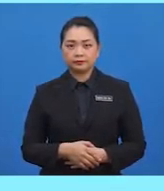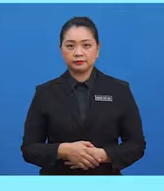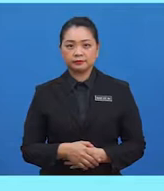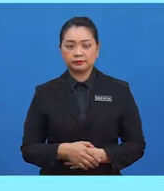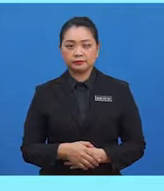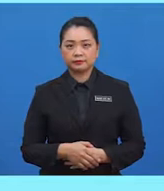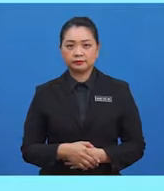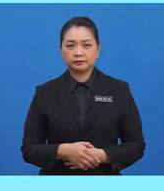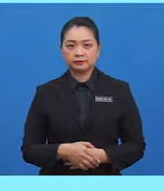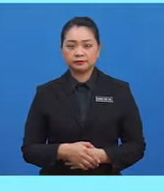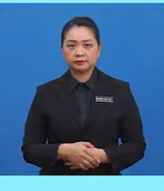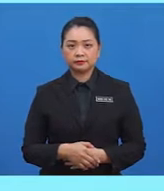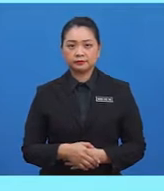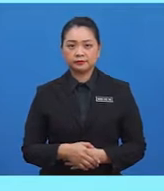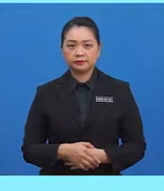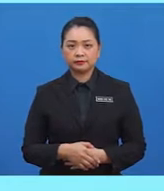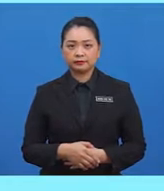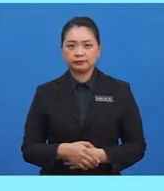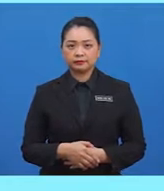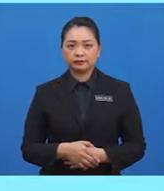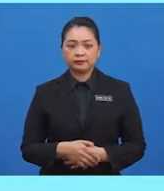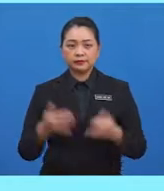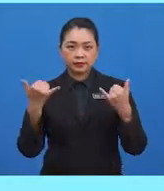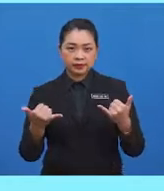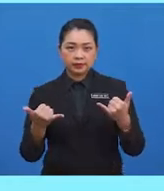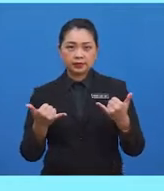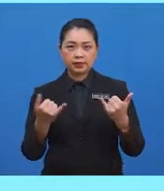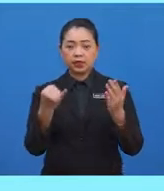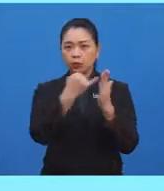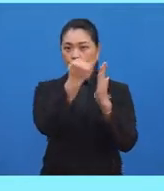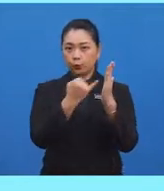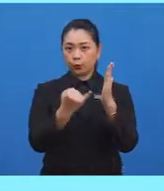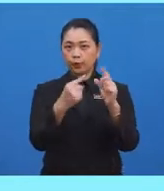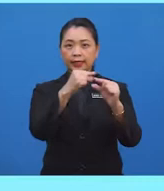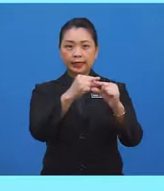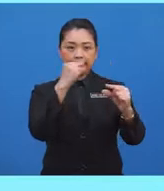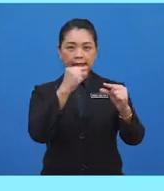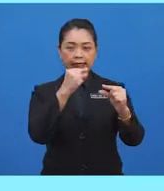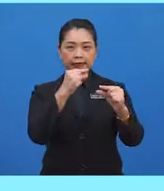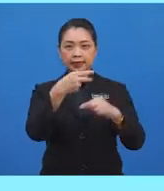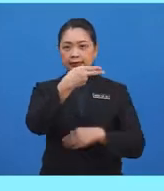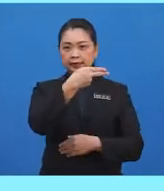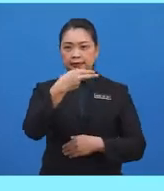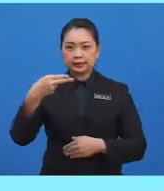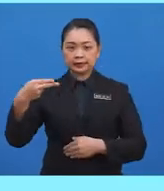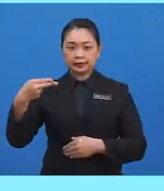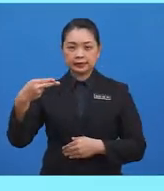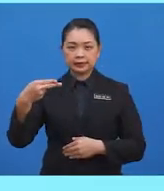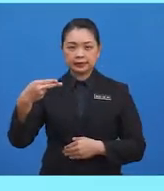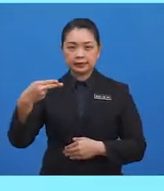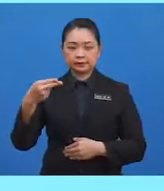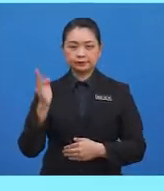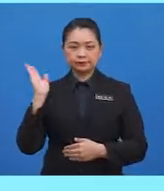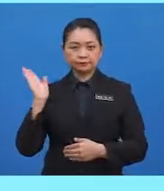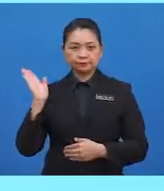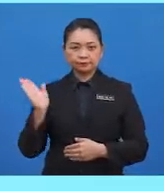Seterusnya, murid-murid, lukiskan garis selari bagi garisan yang diberi